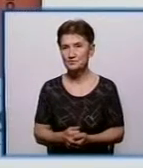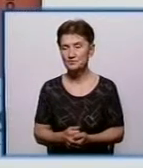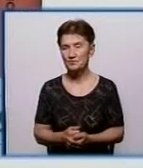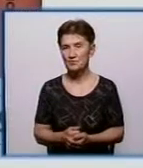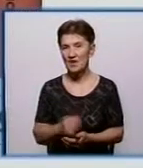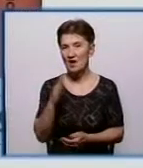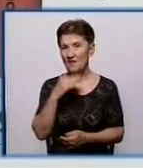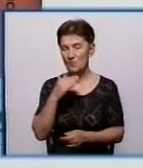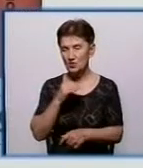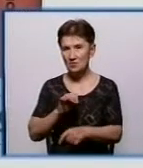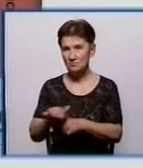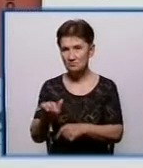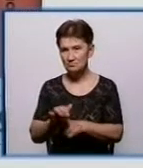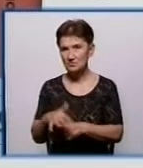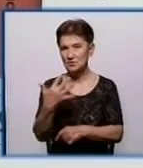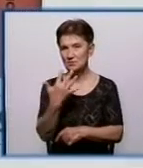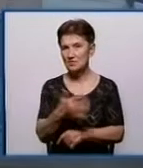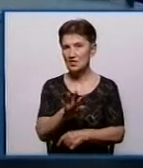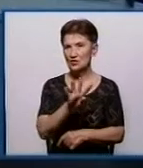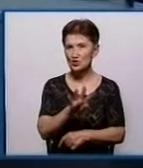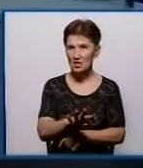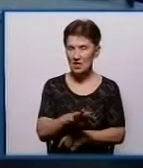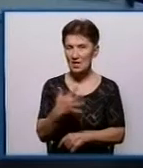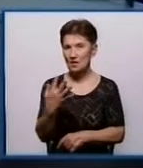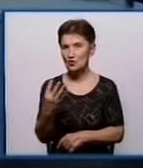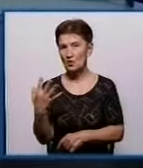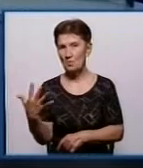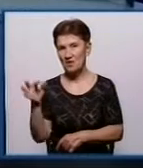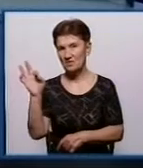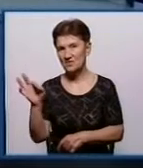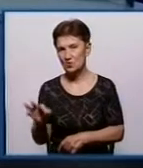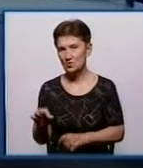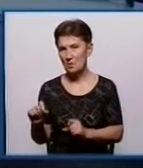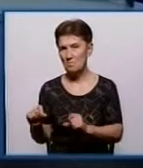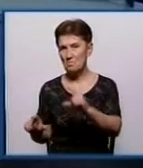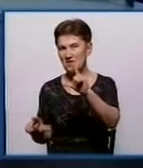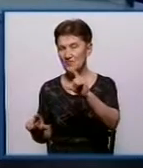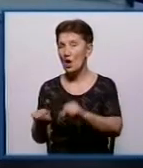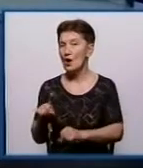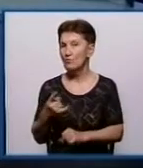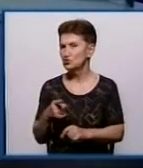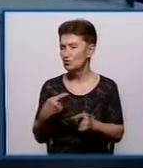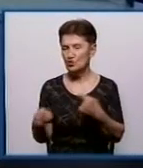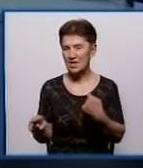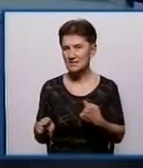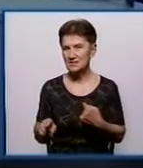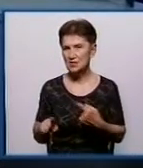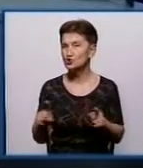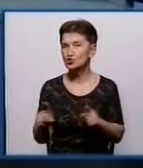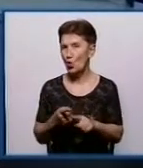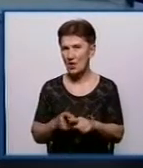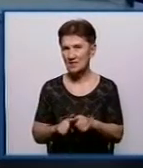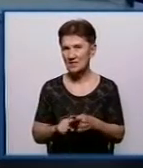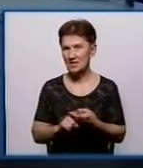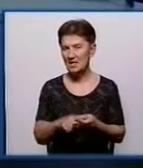Водопостачання 54% підвищення, водовідведення 45% підвищення. А чому різні цифри? Від чого це залежить? Тому що